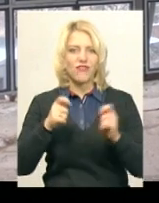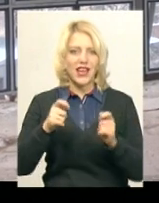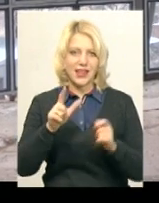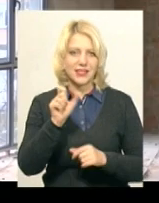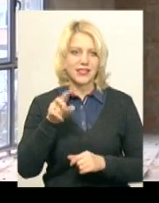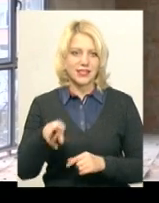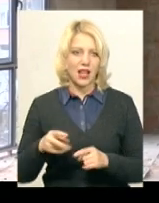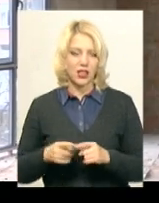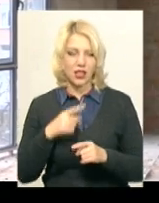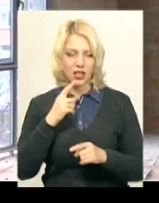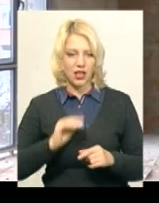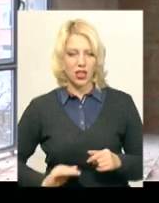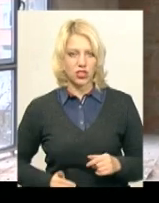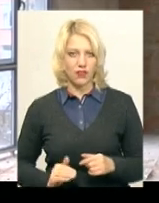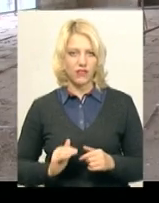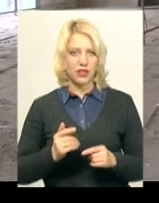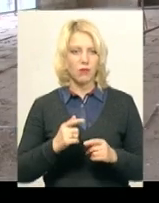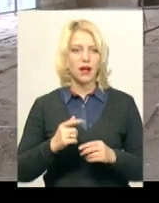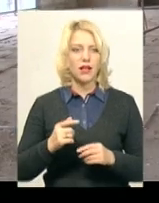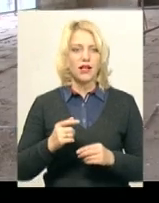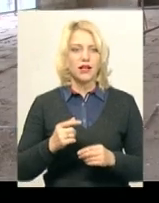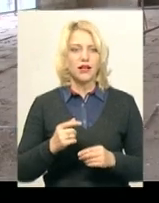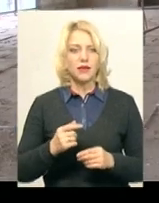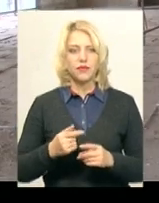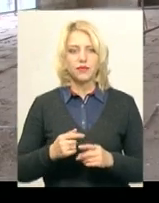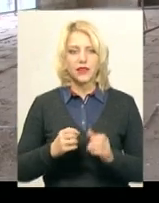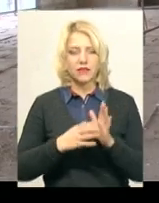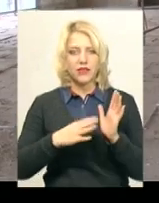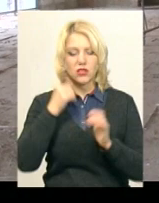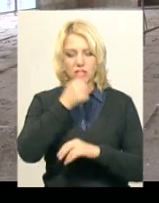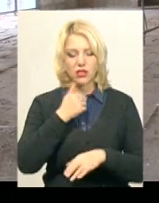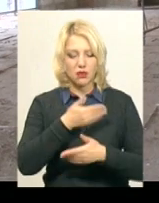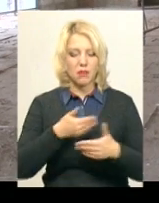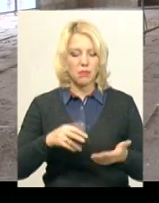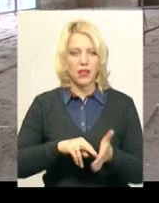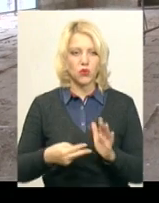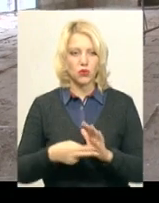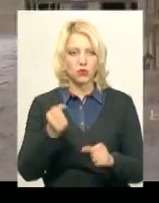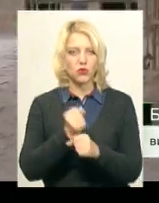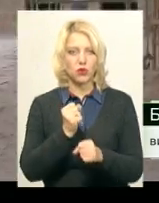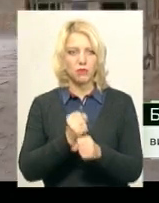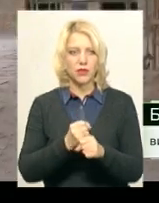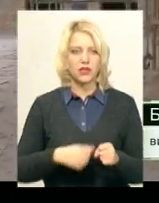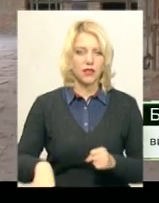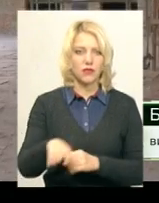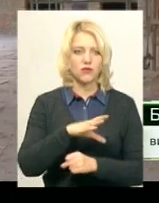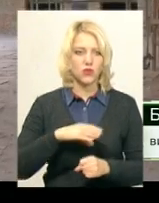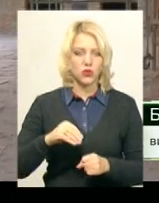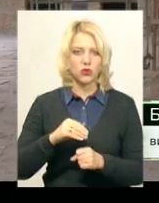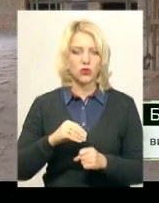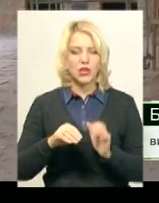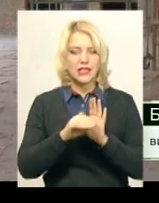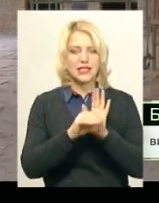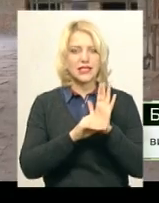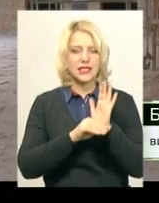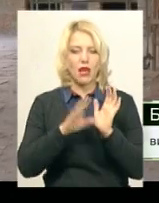каже виконуроб фірми-підрядника Богдан Гайдук. На 2019 рік, значить, плануємо зробити всю розводку системи